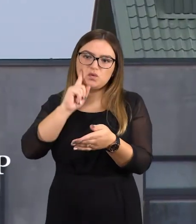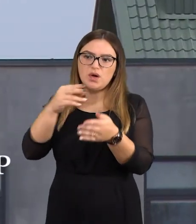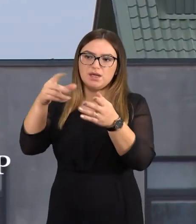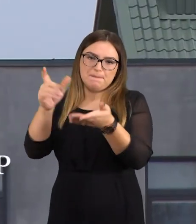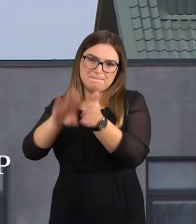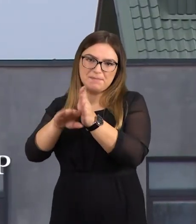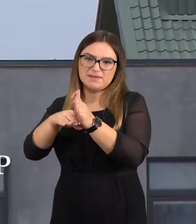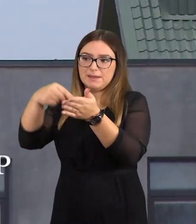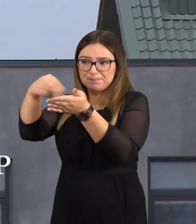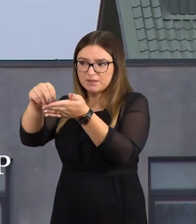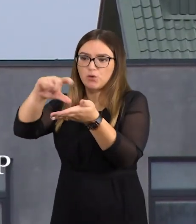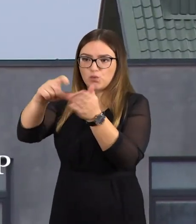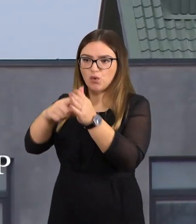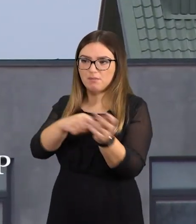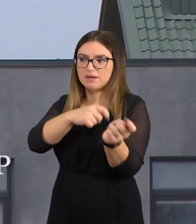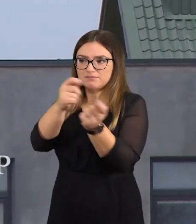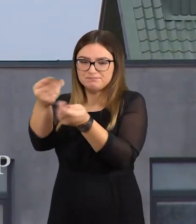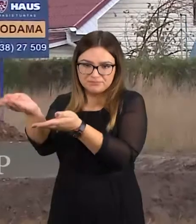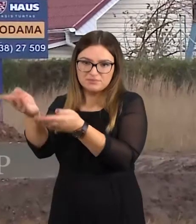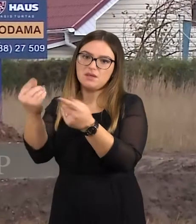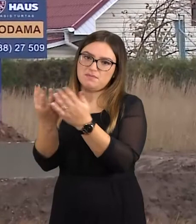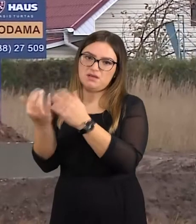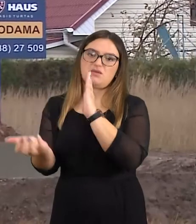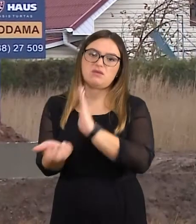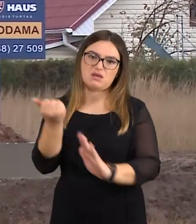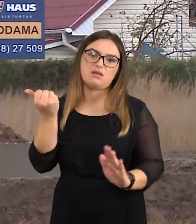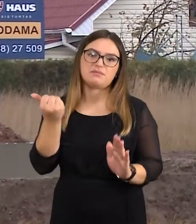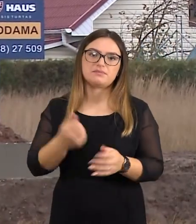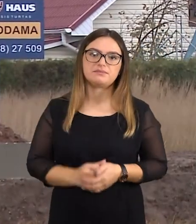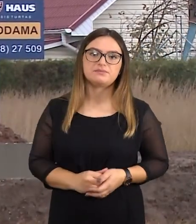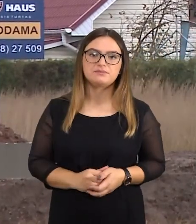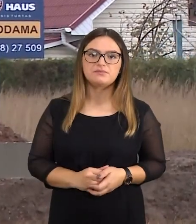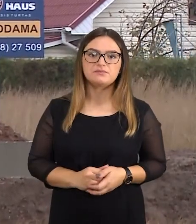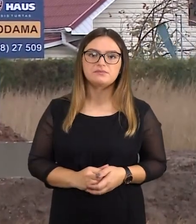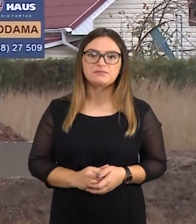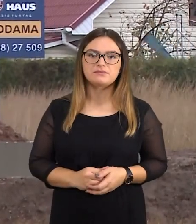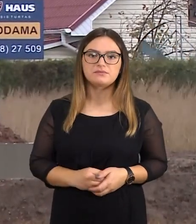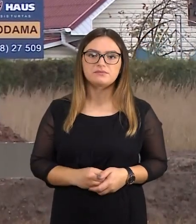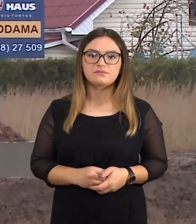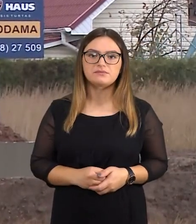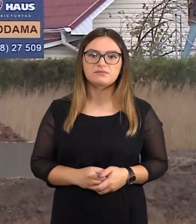šiauliečiai. Būtent šia verslo niša pastaraisiais metais atrado nemažai gyventojų, kurie ieško pasivių pajamų.